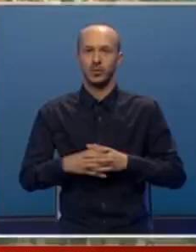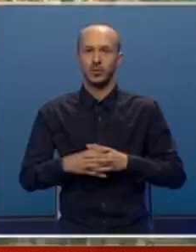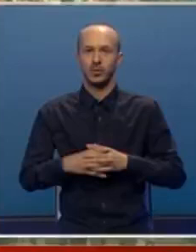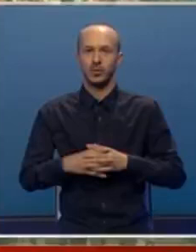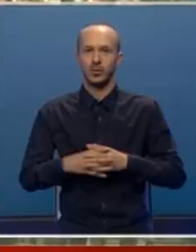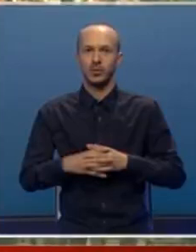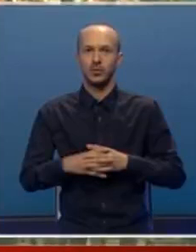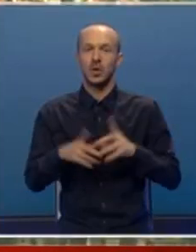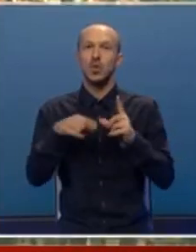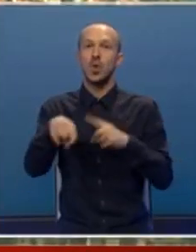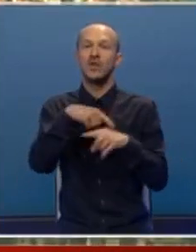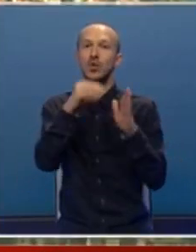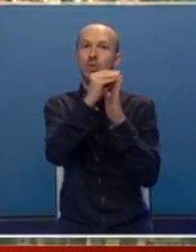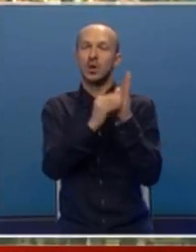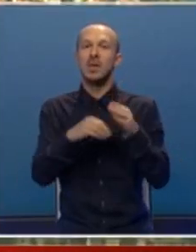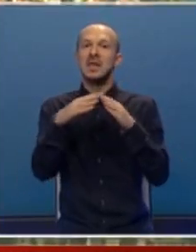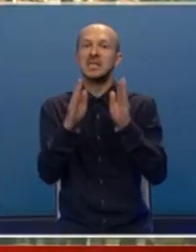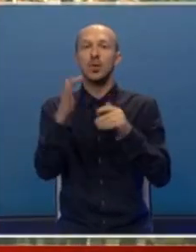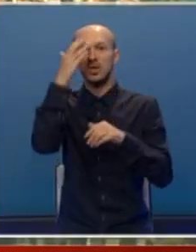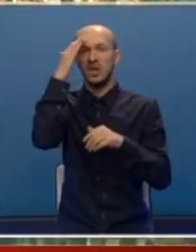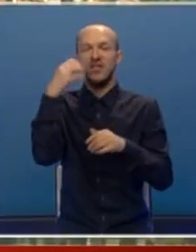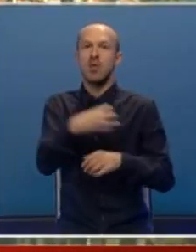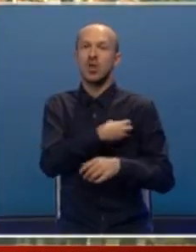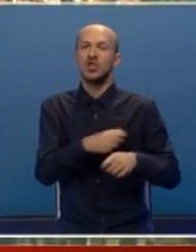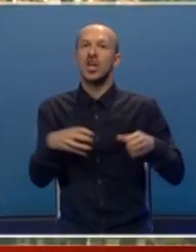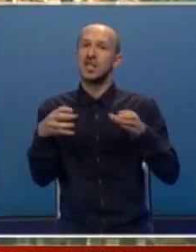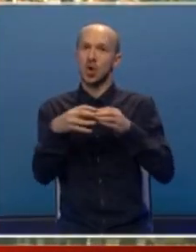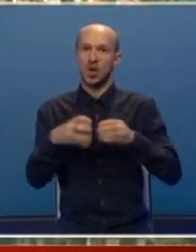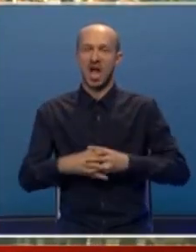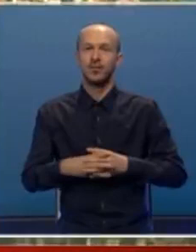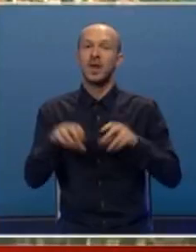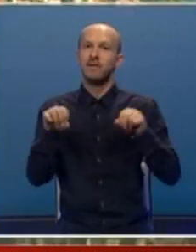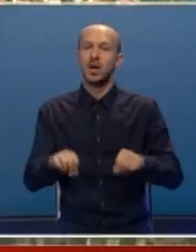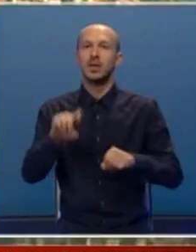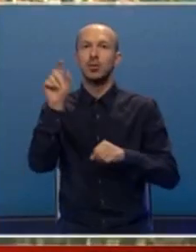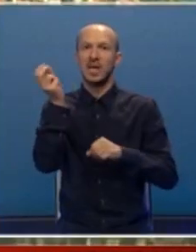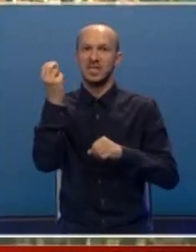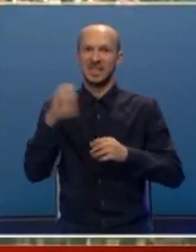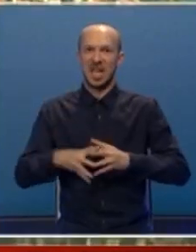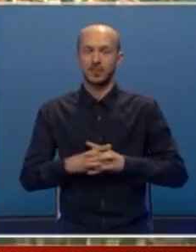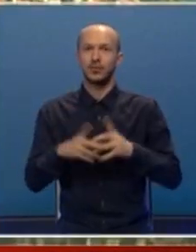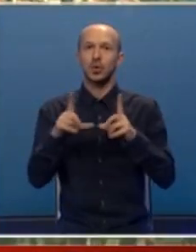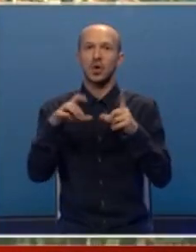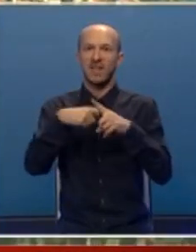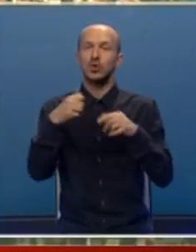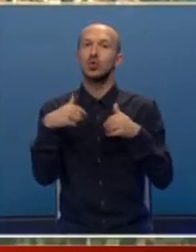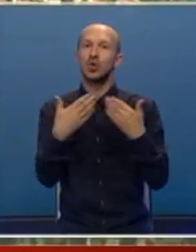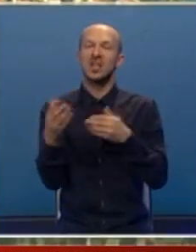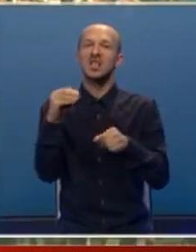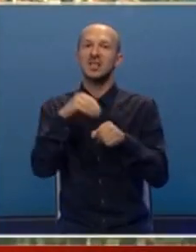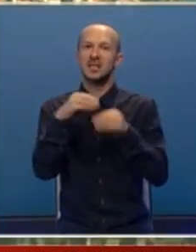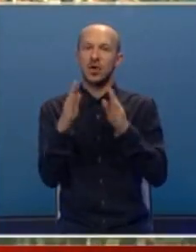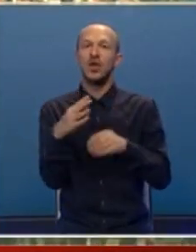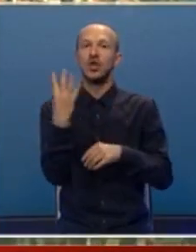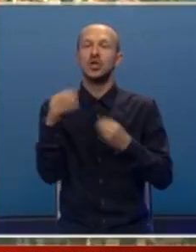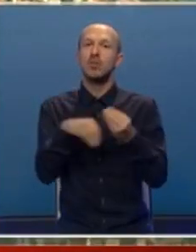U okviru programa stambenog zbrinjavanja boračkih kategorija Vlade Republike Srpske u Ugljeviku su dodjeljeni stanovi